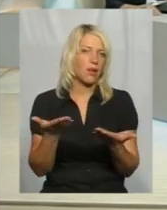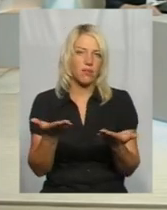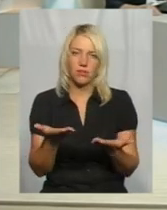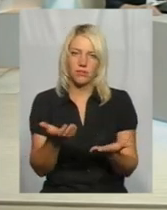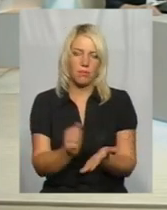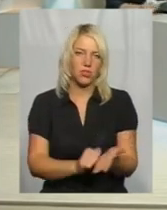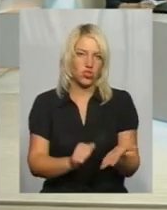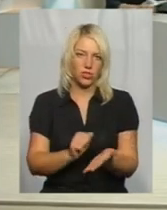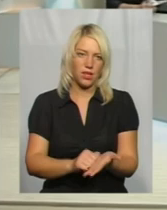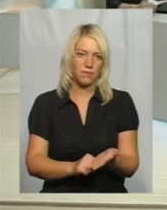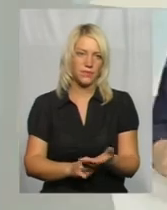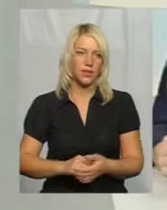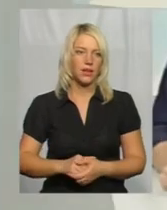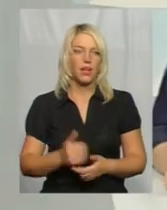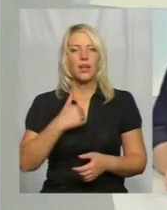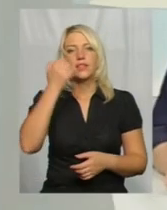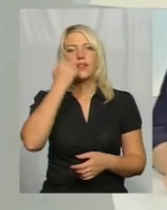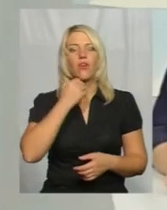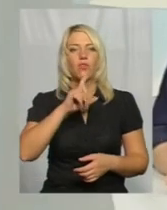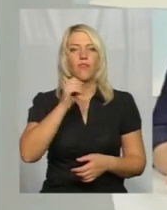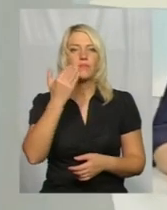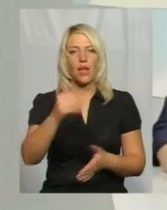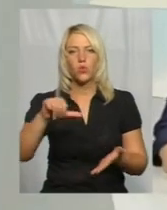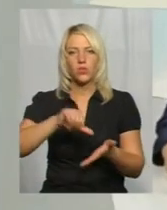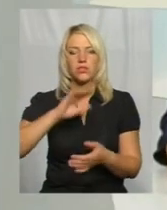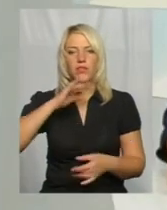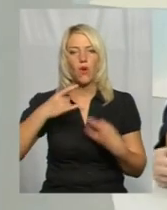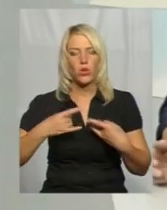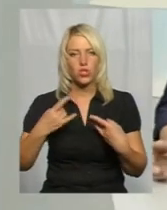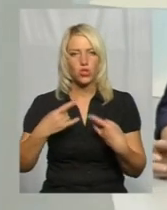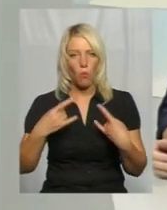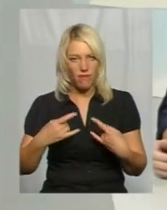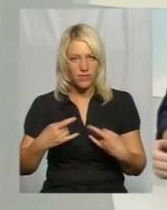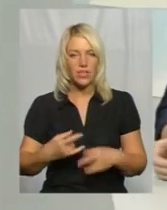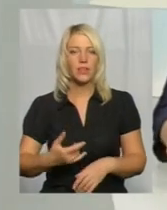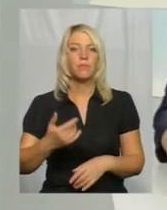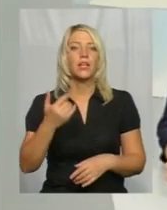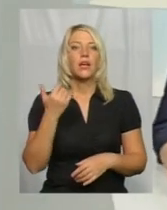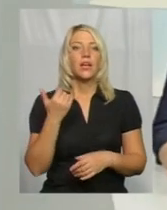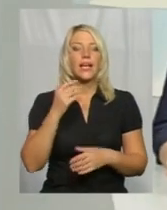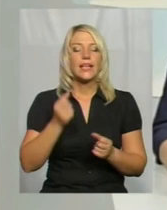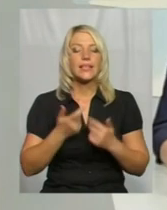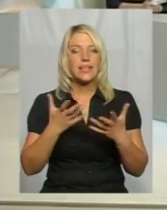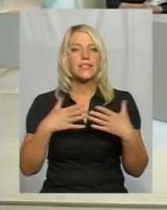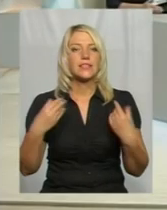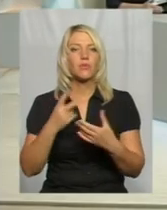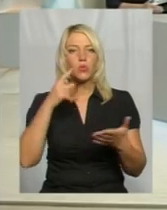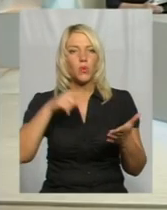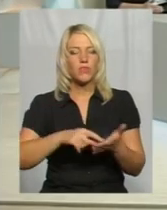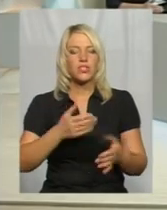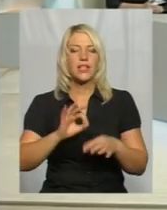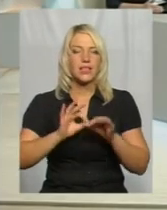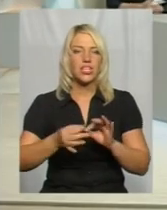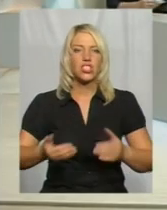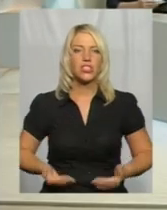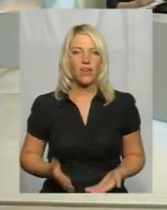причинам. Я дякую вам за участь в сьогоднішньому ефірі. Кількість сімей, які опинились у складних життєвих